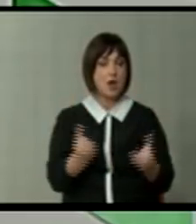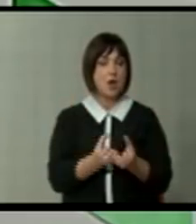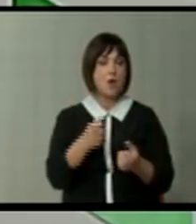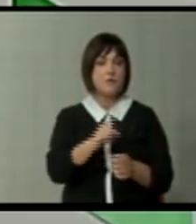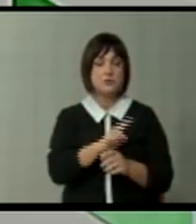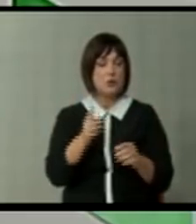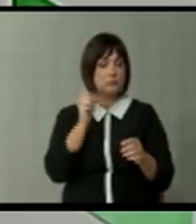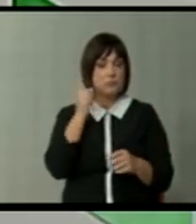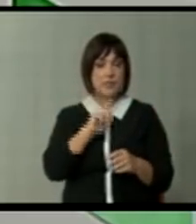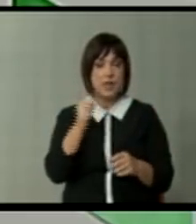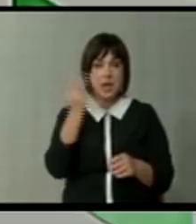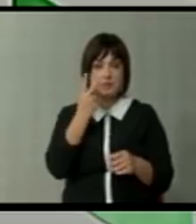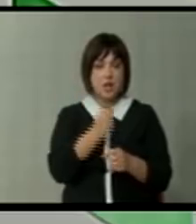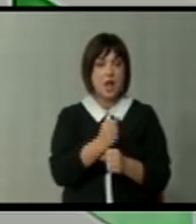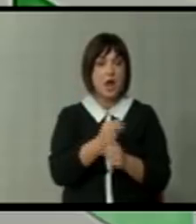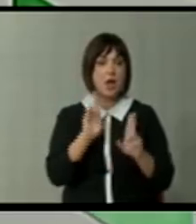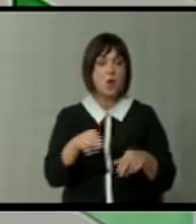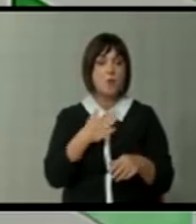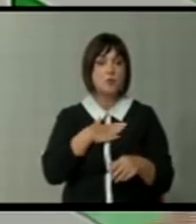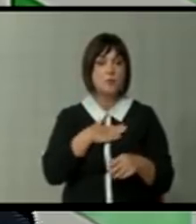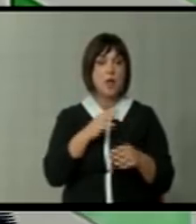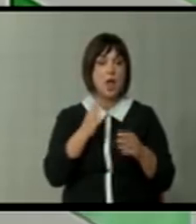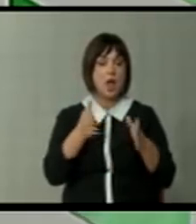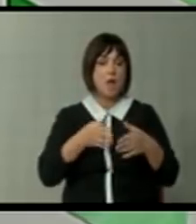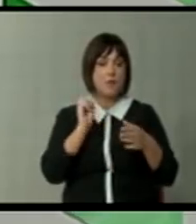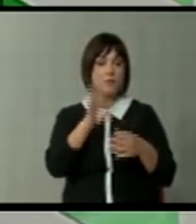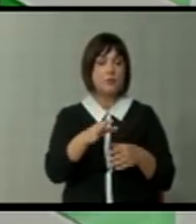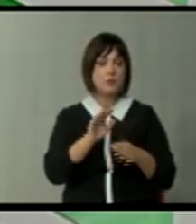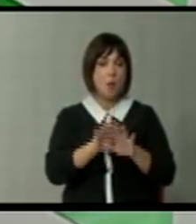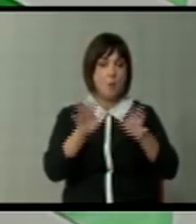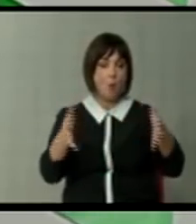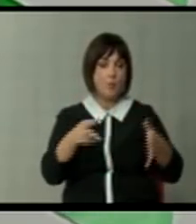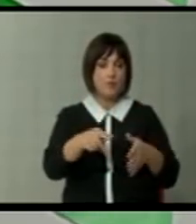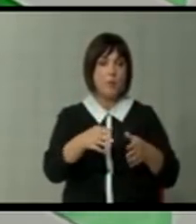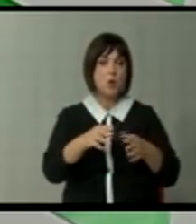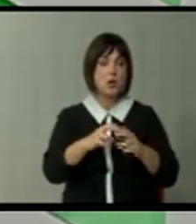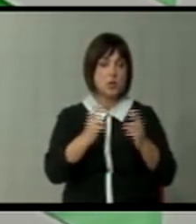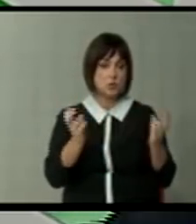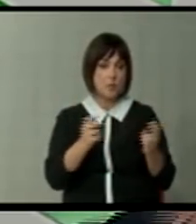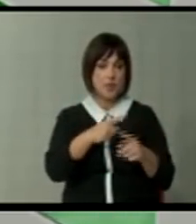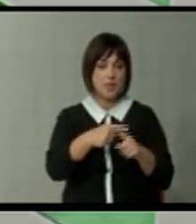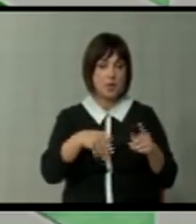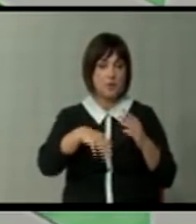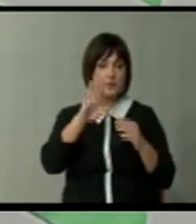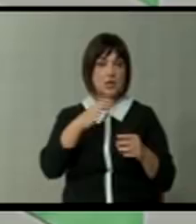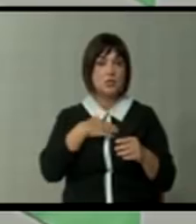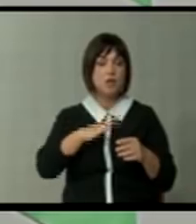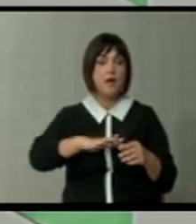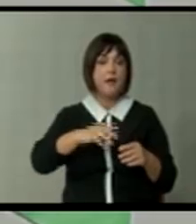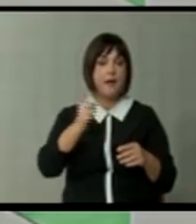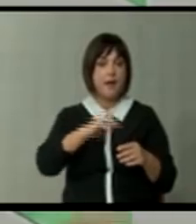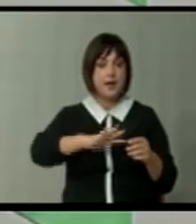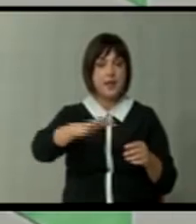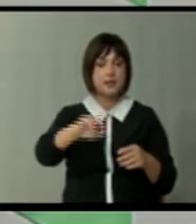Тоа се неверојатни неразбирливи работи. Како можеме да имаме канали за одбрана од поплава покрај Скопје најголем дел не ли таму каде што реката не е